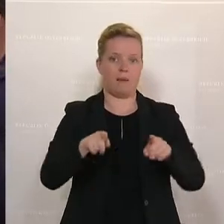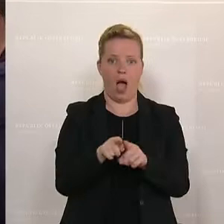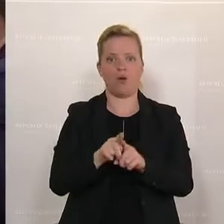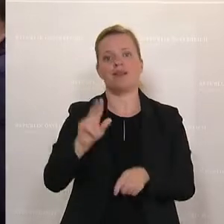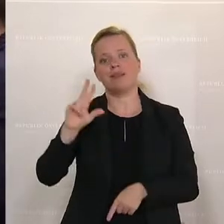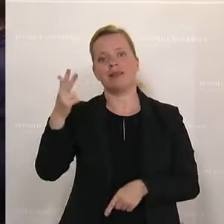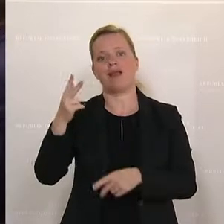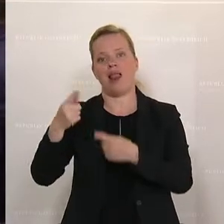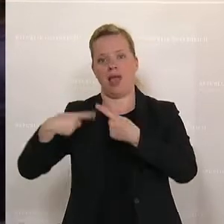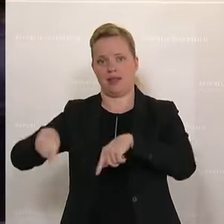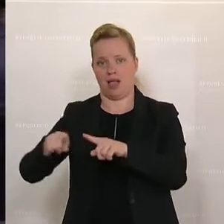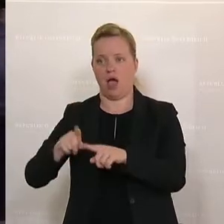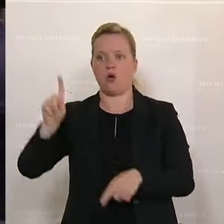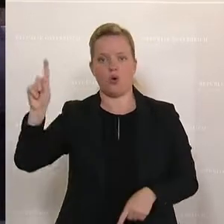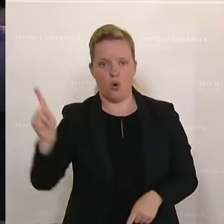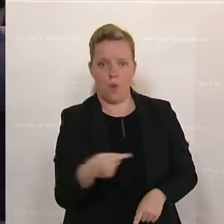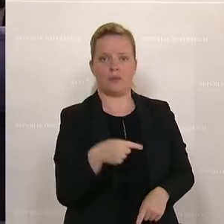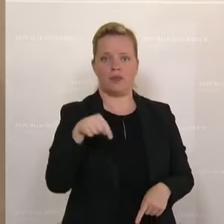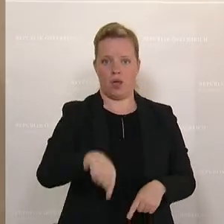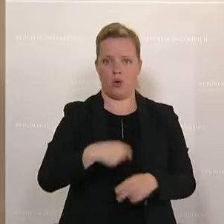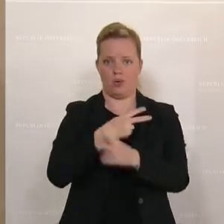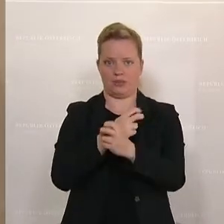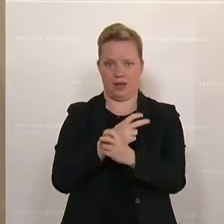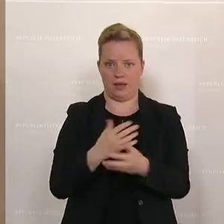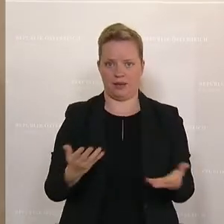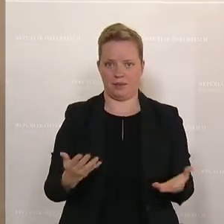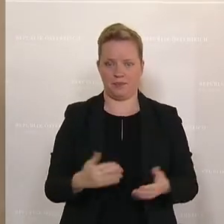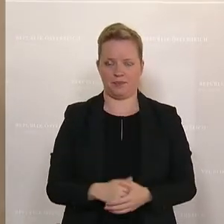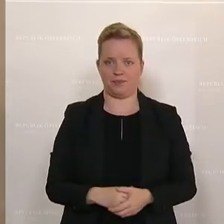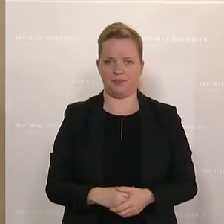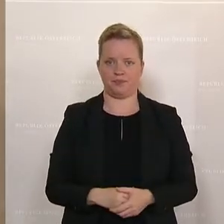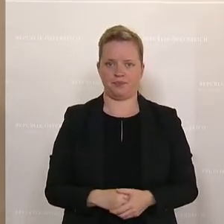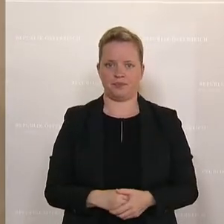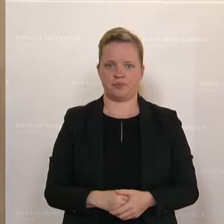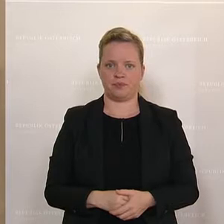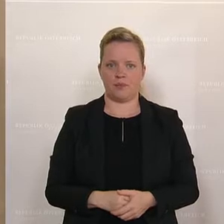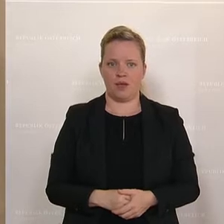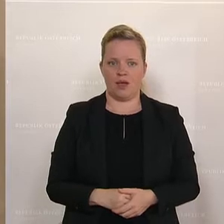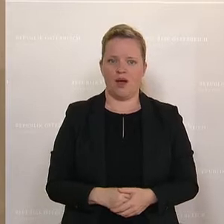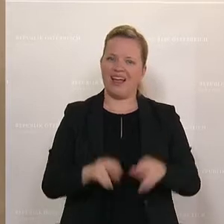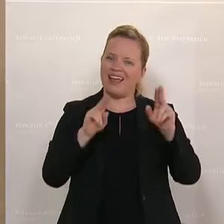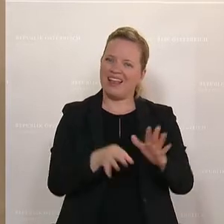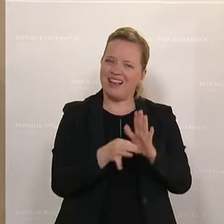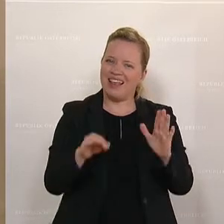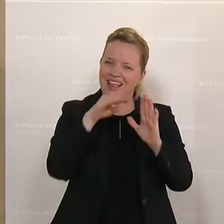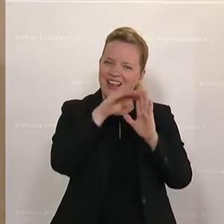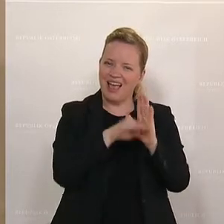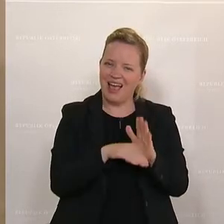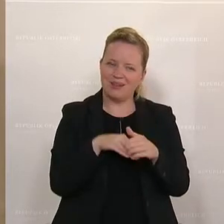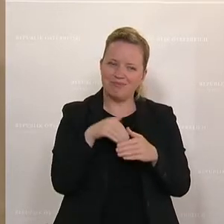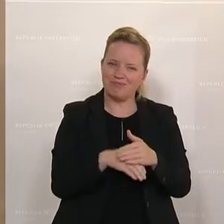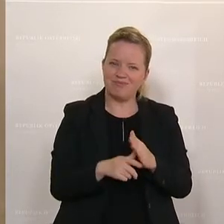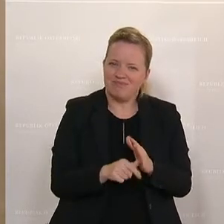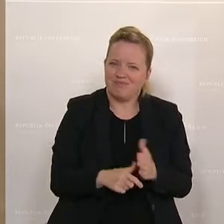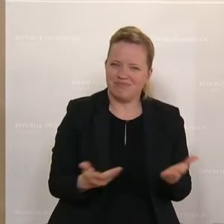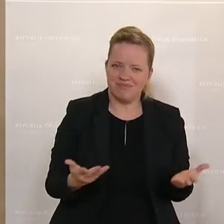Drittländern nach Österreich entsandt werden. Und wenn man dann eine zahnlose Richtlinie umsetzt, ohne die Chance